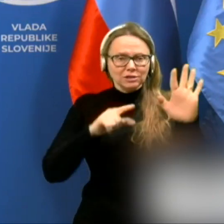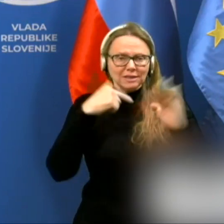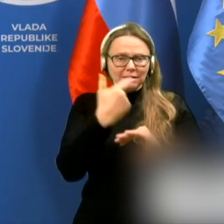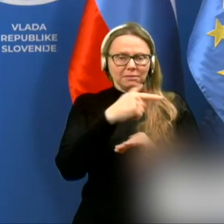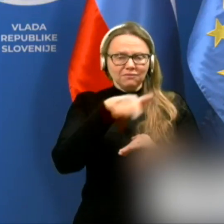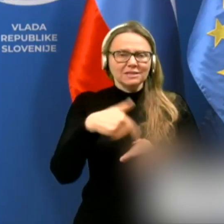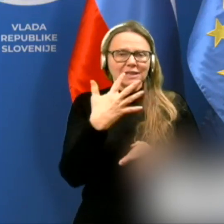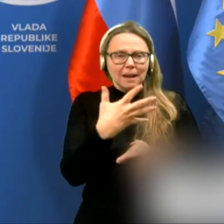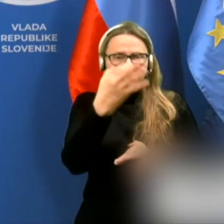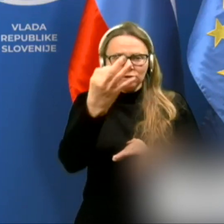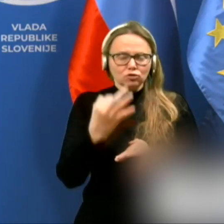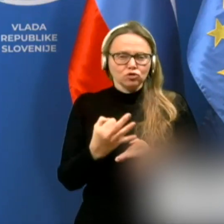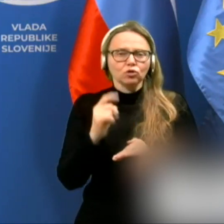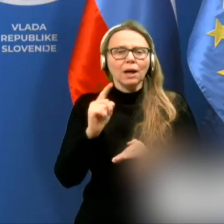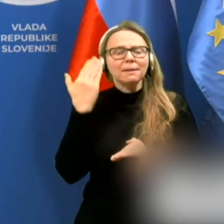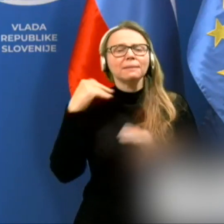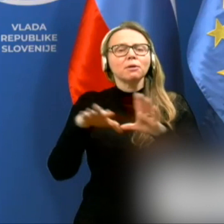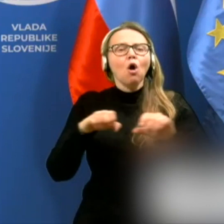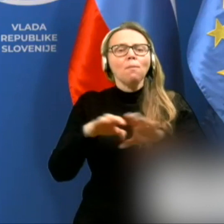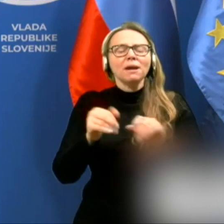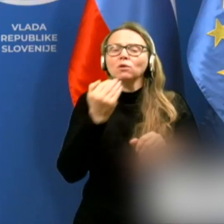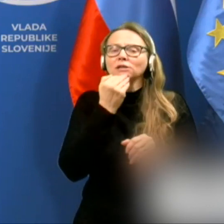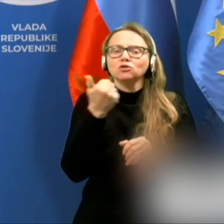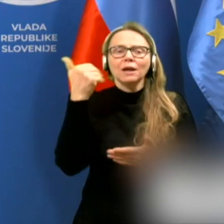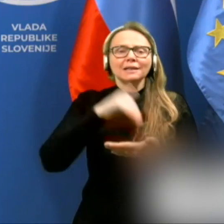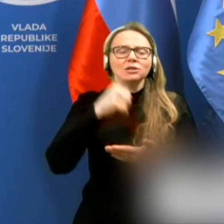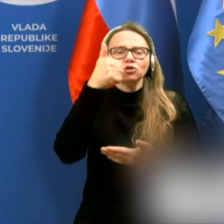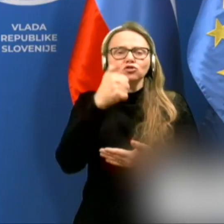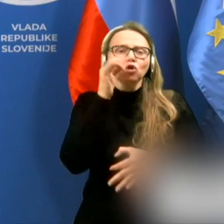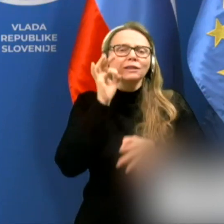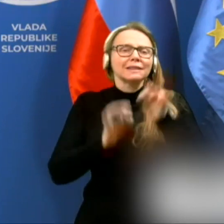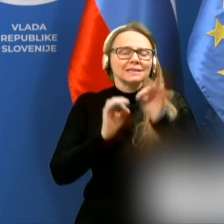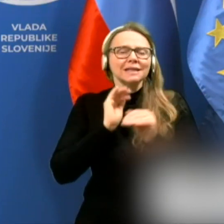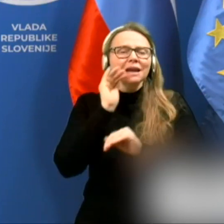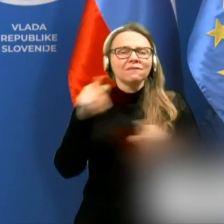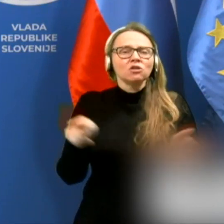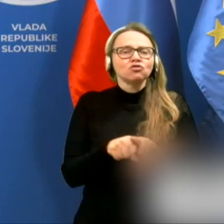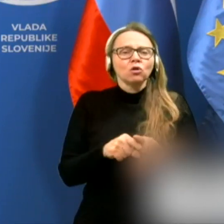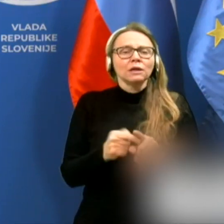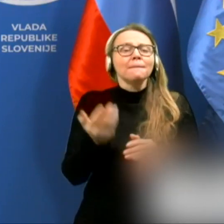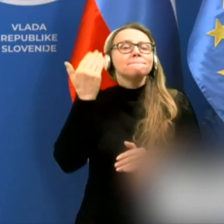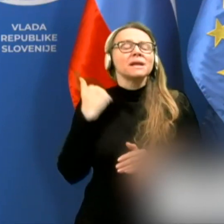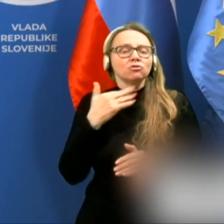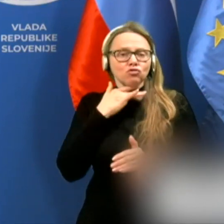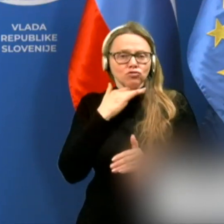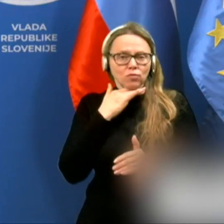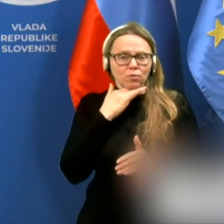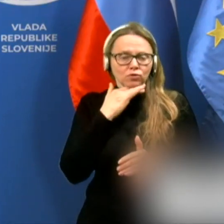,5 odstotka, a je bilo opravljenih skoraj 1100 testiranj več kot minulo soboto.